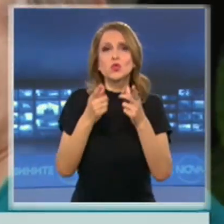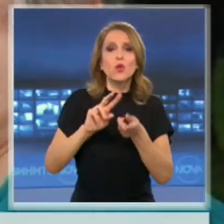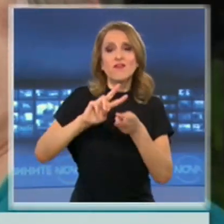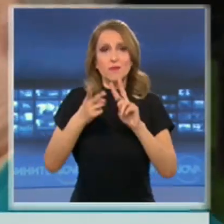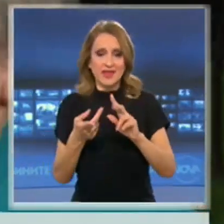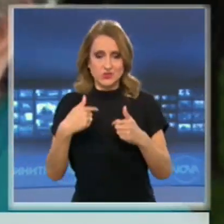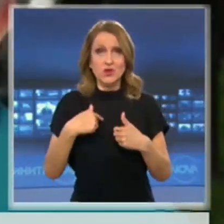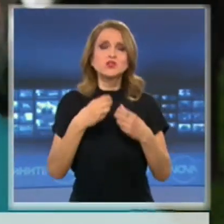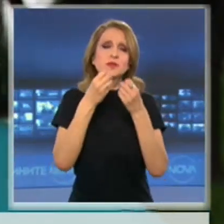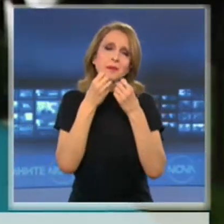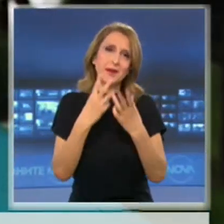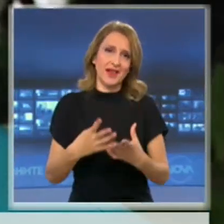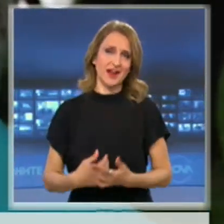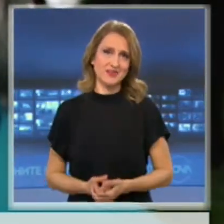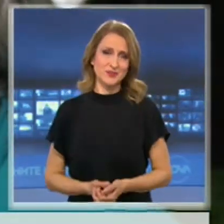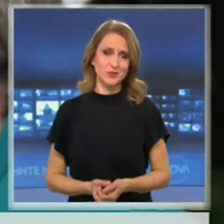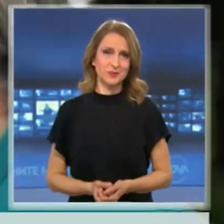другарче, ще бъде прекрасно.